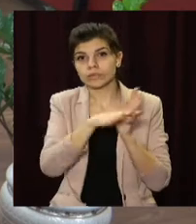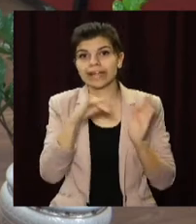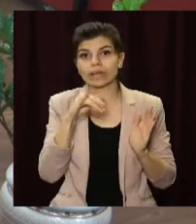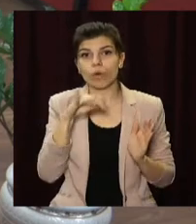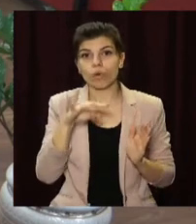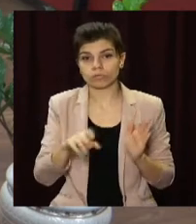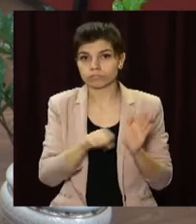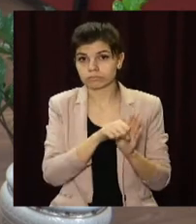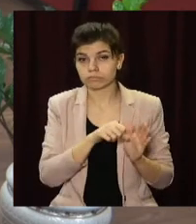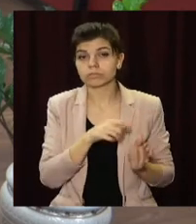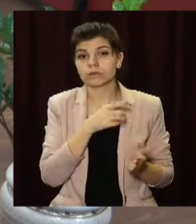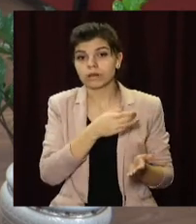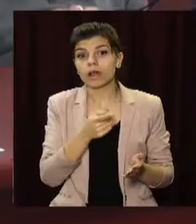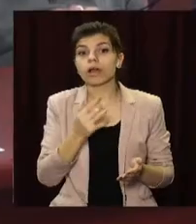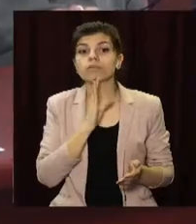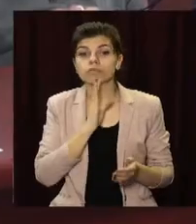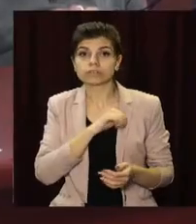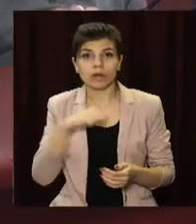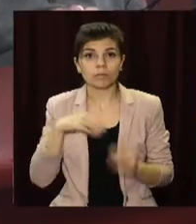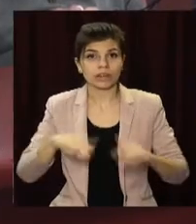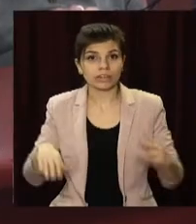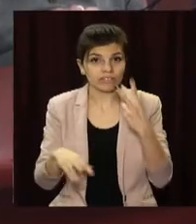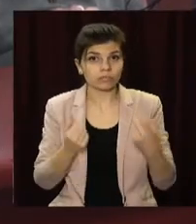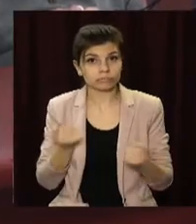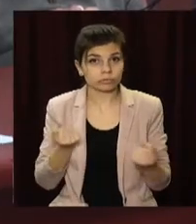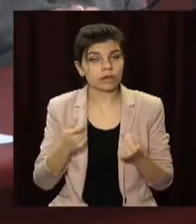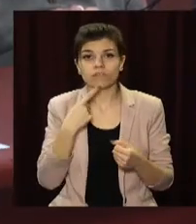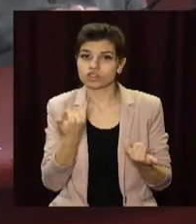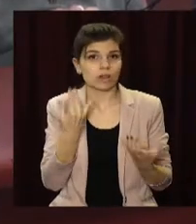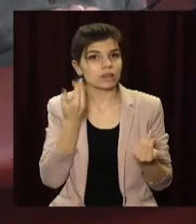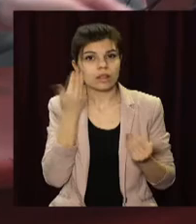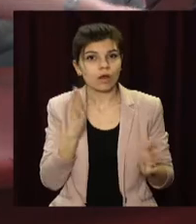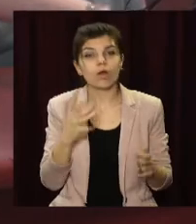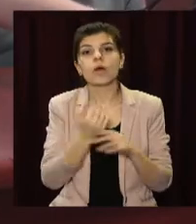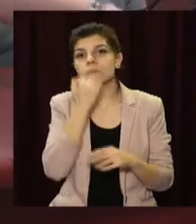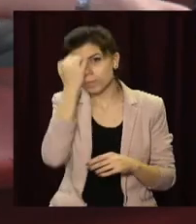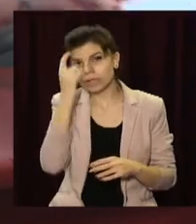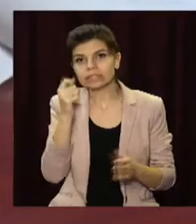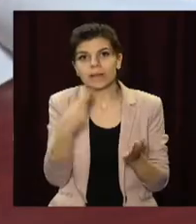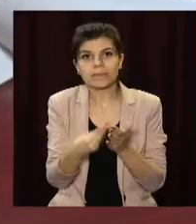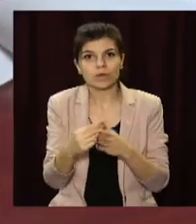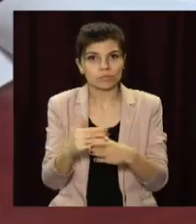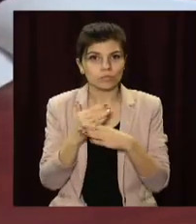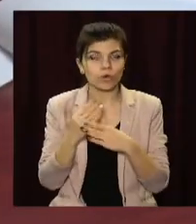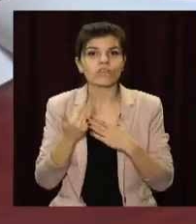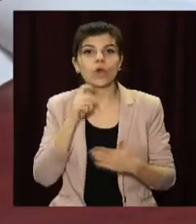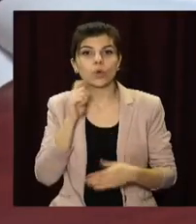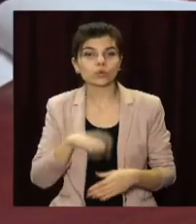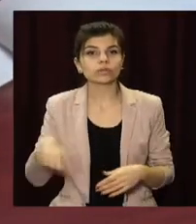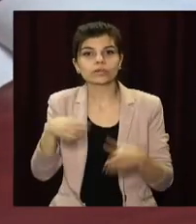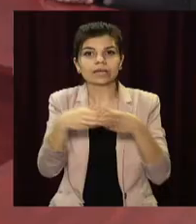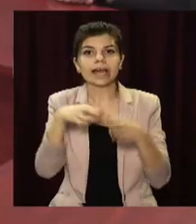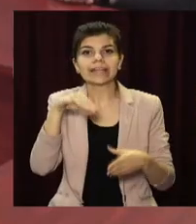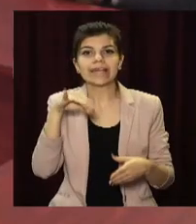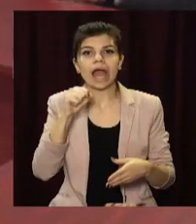дітей. Зізнається, їй нелегко. Тому вдячна за матеріальну підтримку від членів української діаспори Сан-Франциско. Загалом допомогу